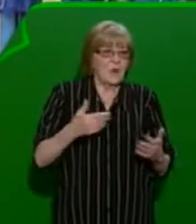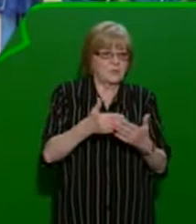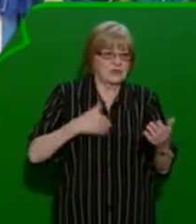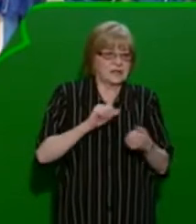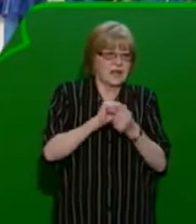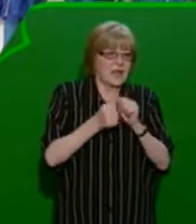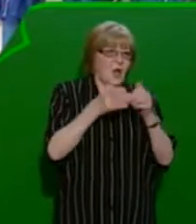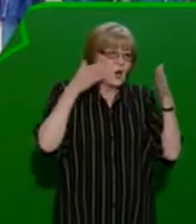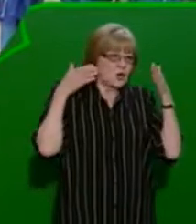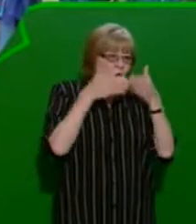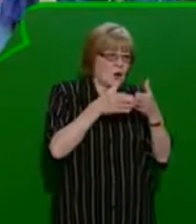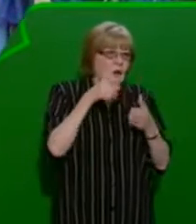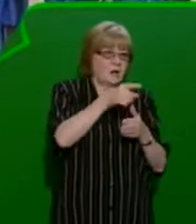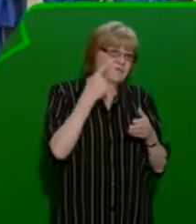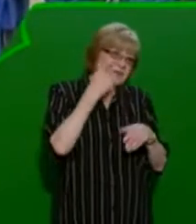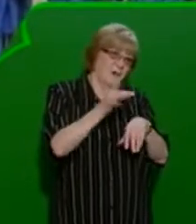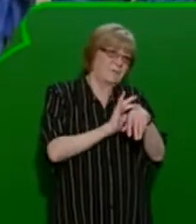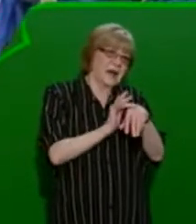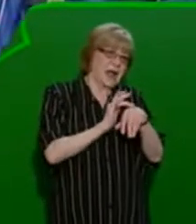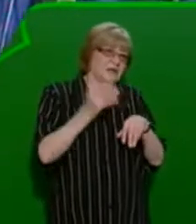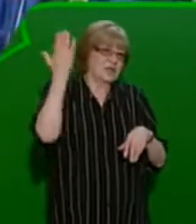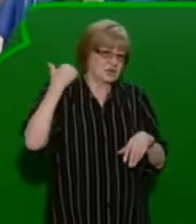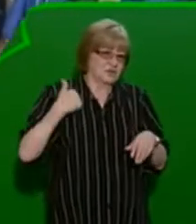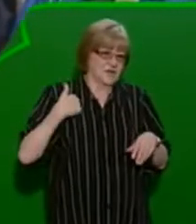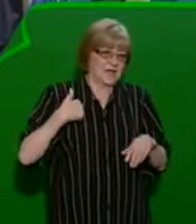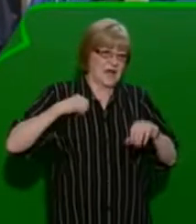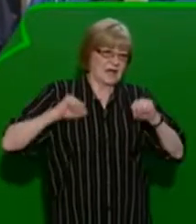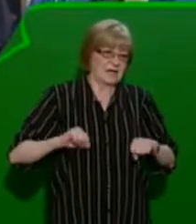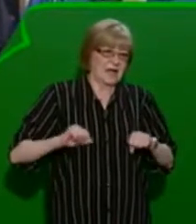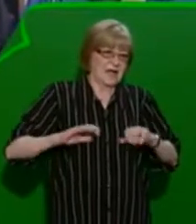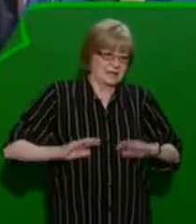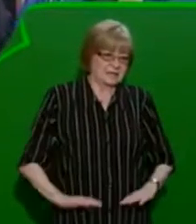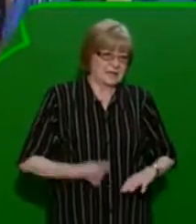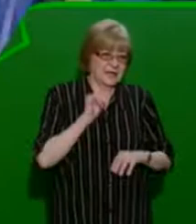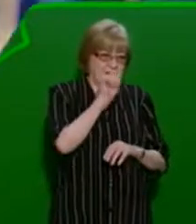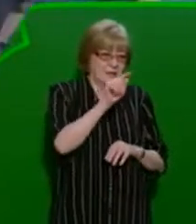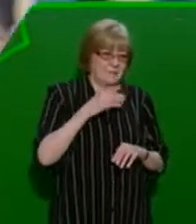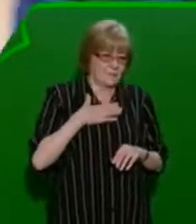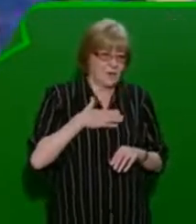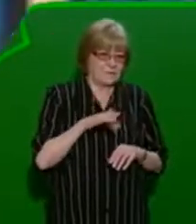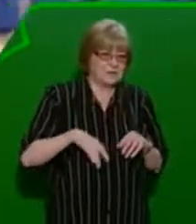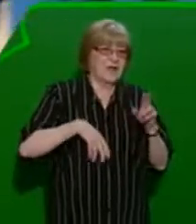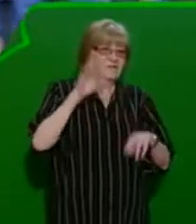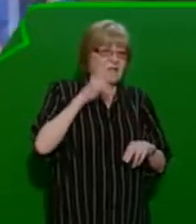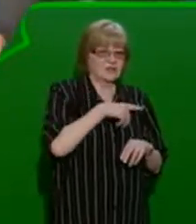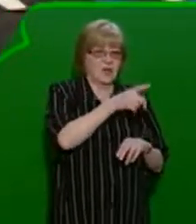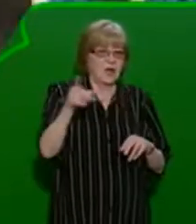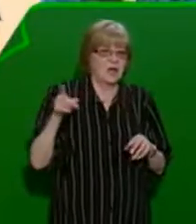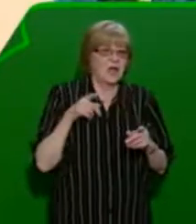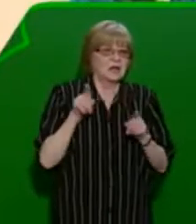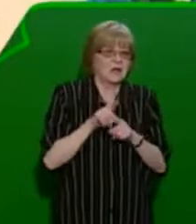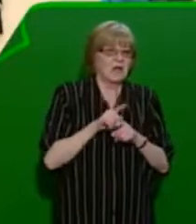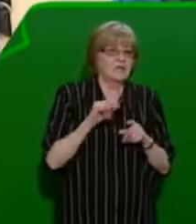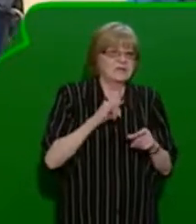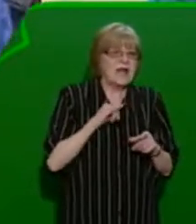Máme ten roh vlastně trošku, co je prázdnotou, tam jsem seděl já. Tady vlastně většinou se probírá